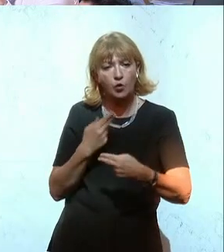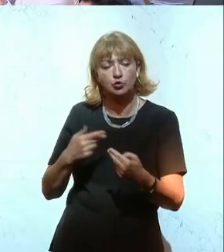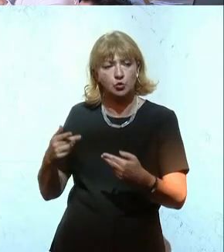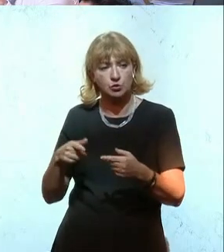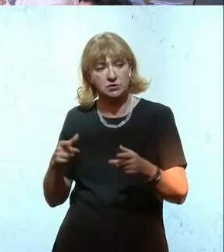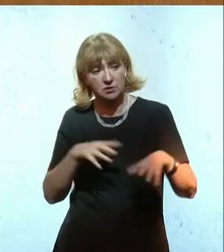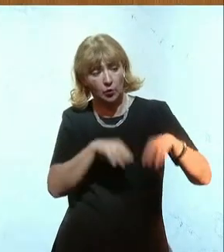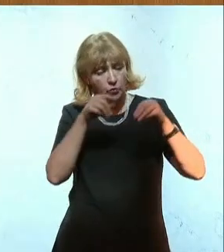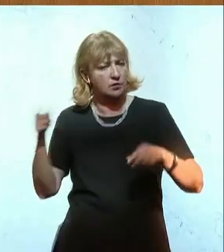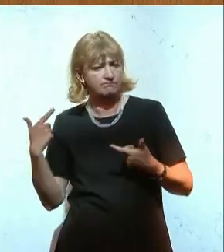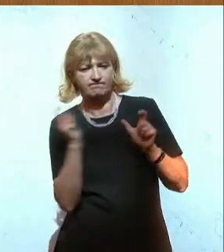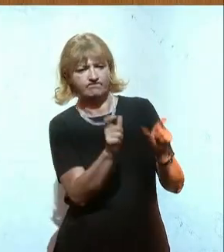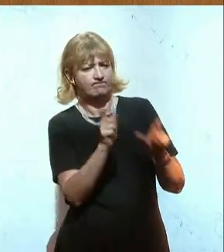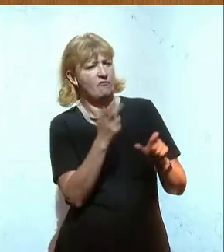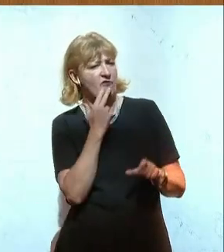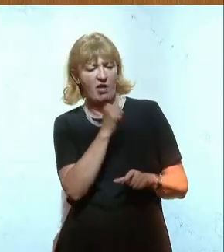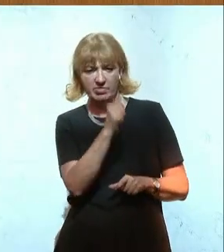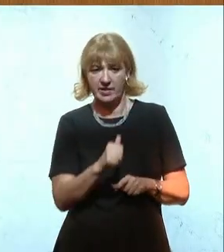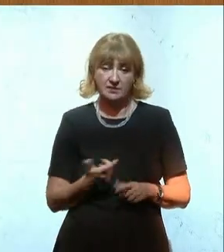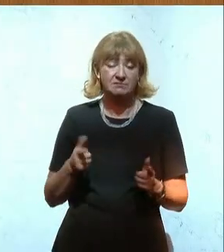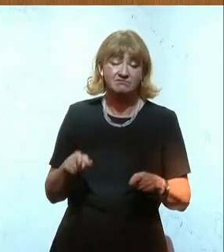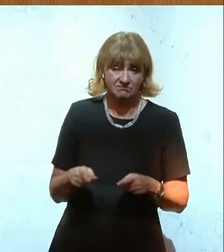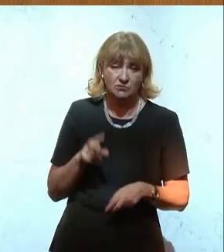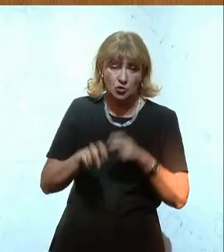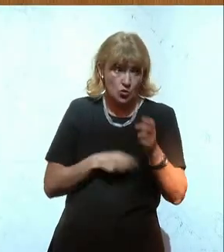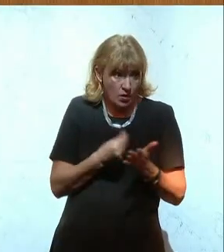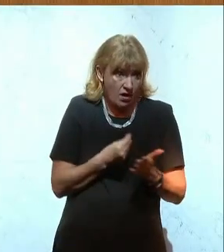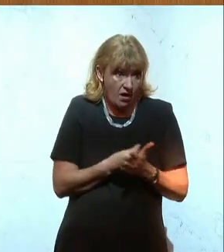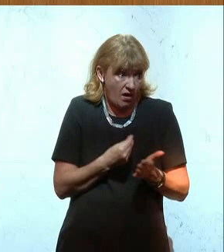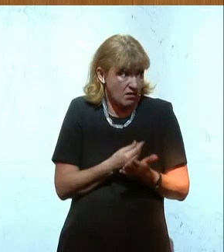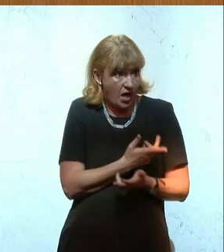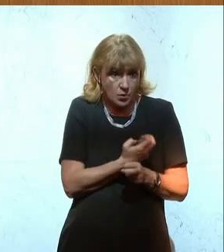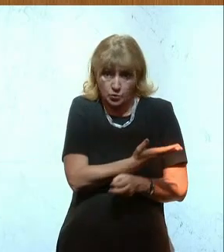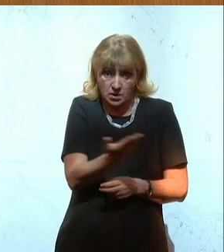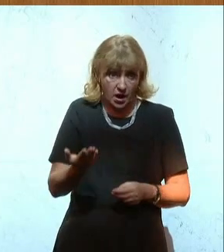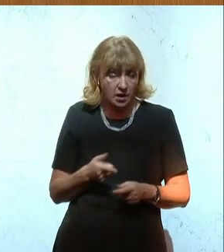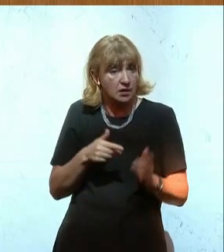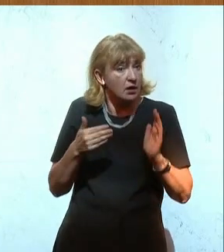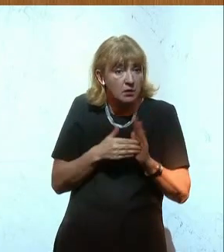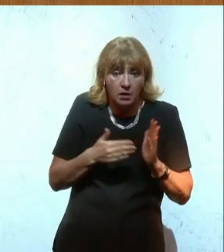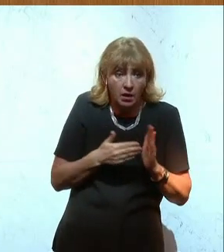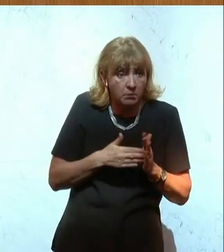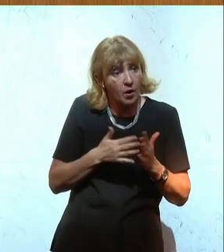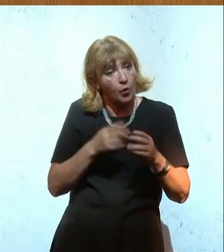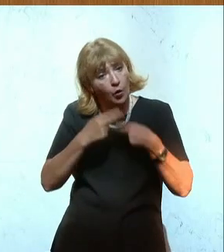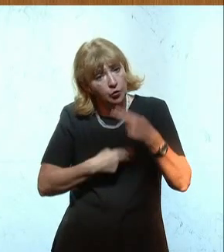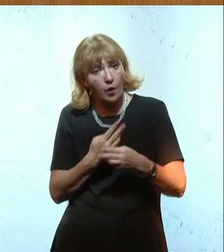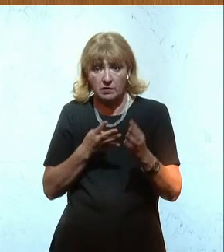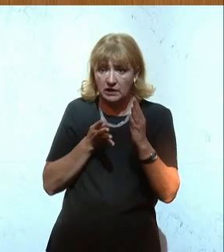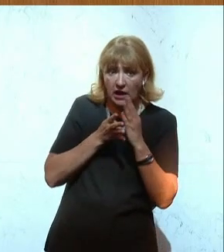hat. Hier geht es um das Steuergeld der Österreicher und da hat Kontrolle und Transparenz noch nie geschadet.